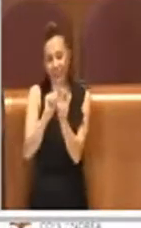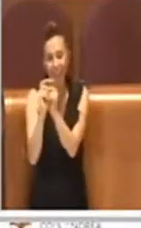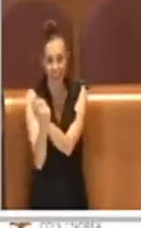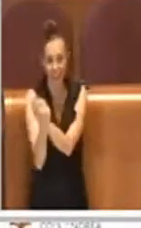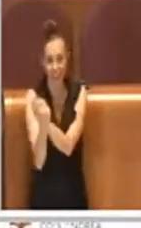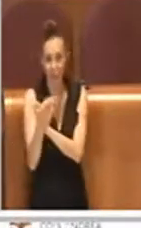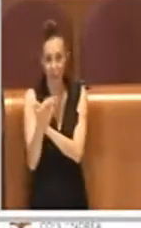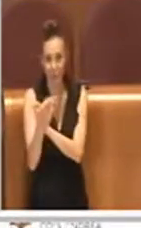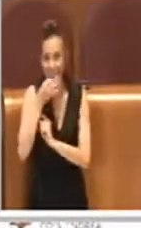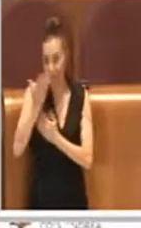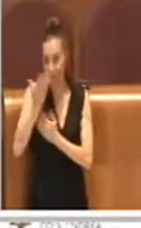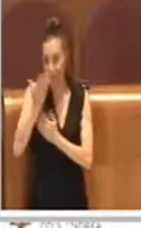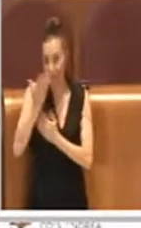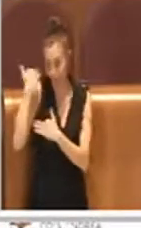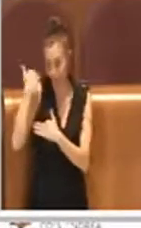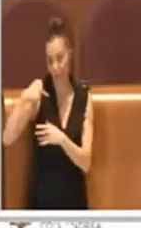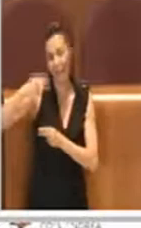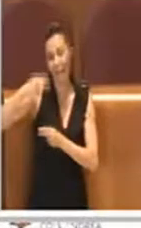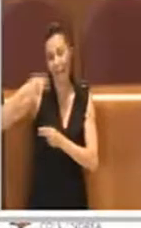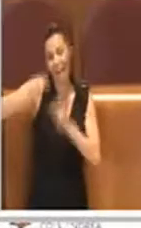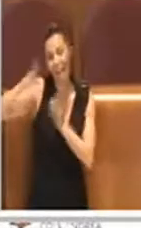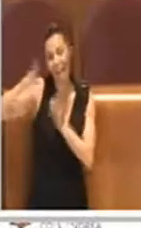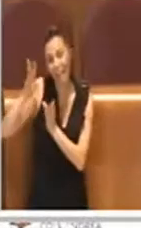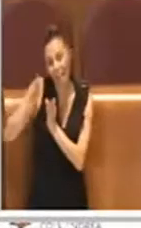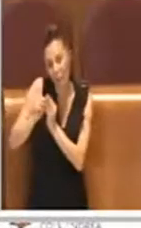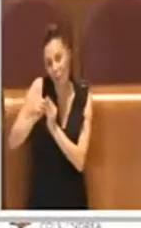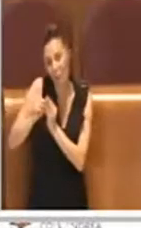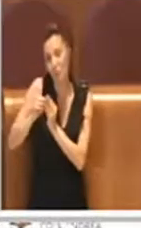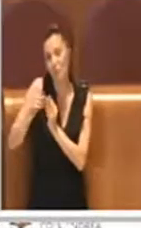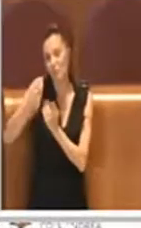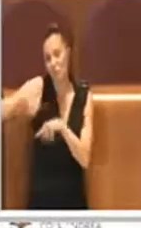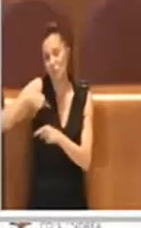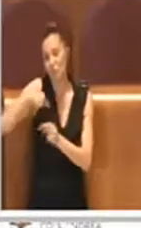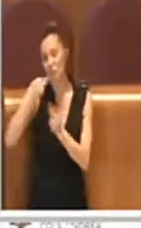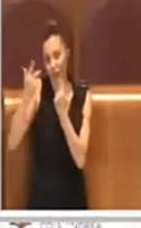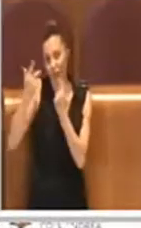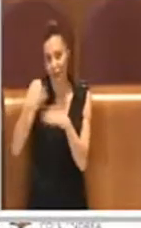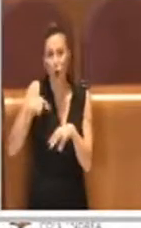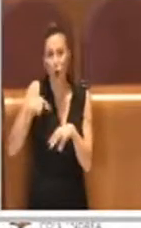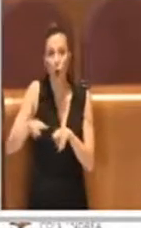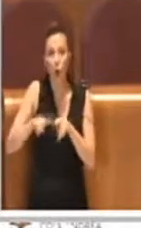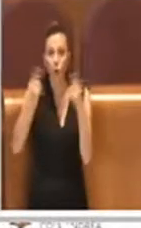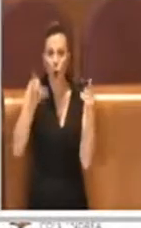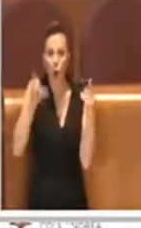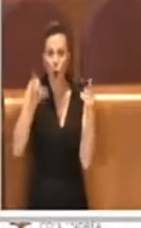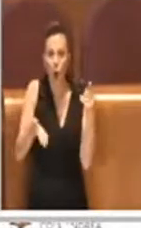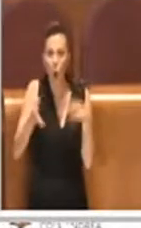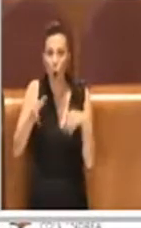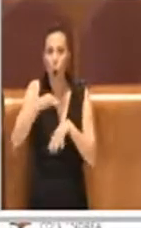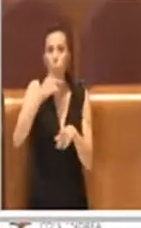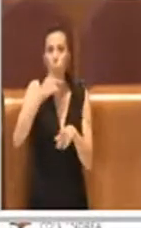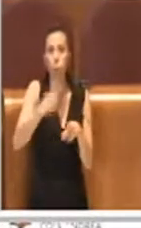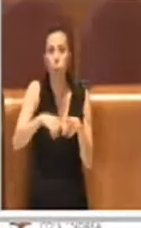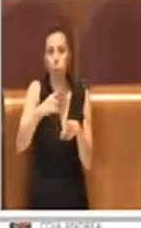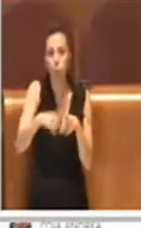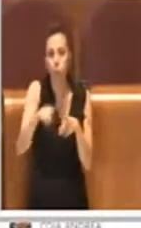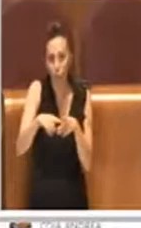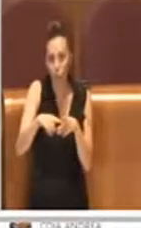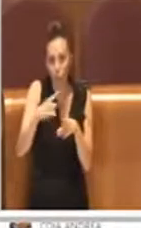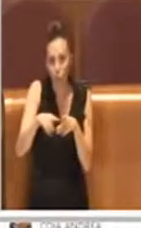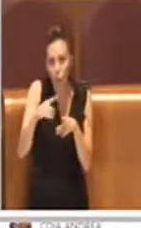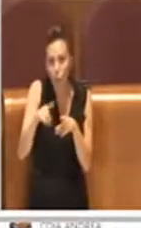rendiconto si è determinato. Ho scoperto oggi che i mutui si contraggono per